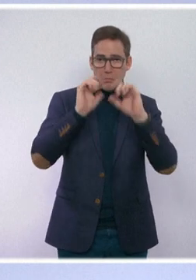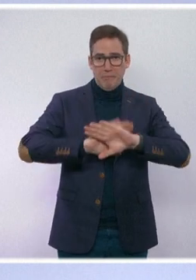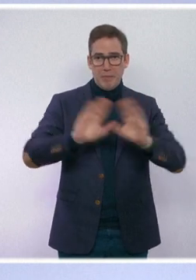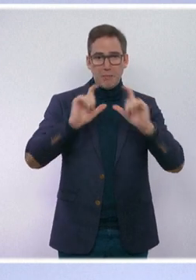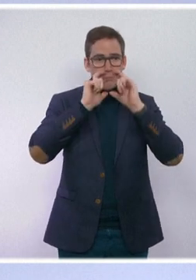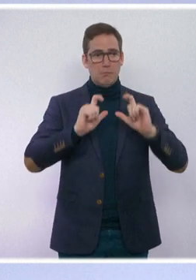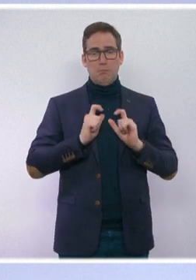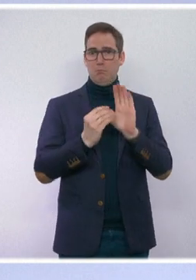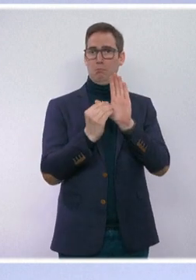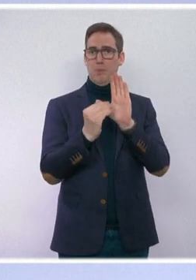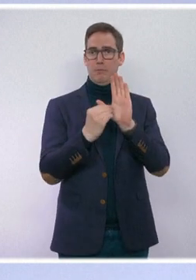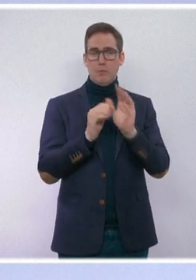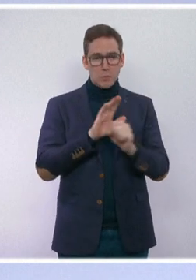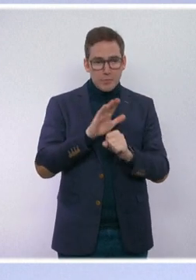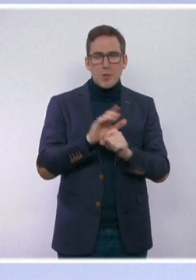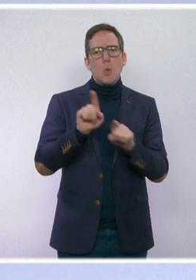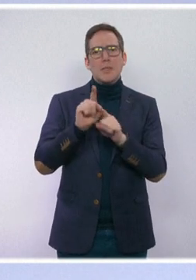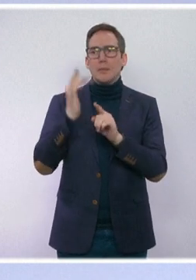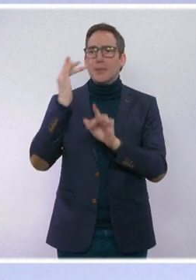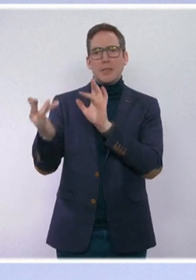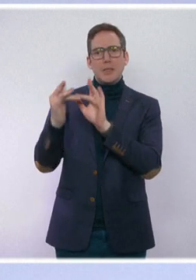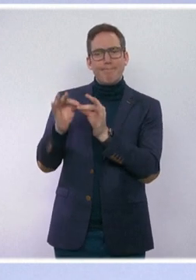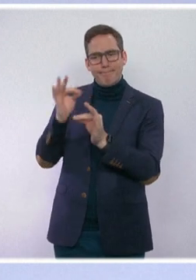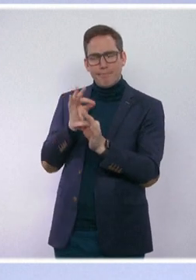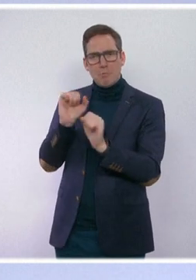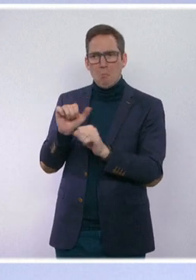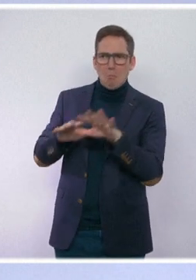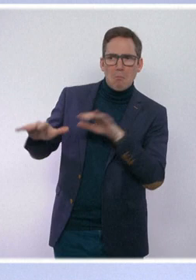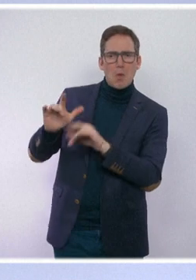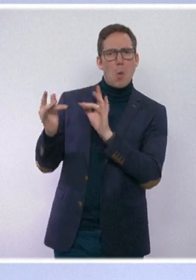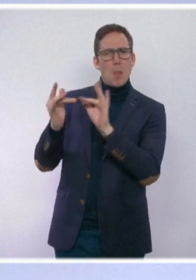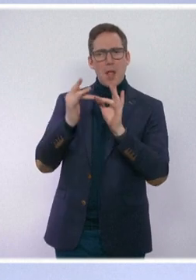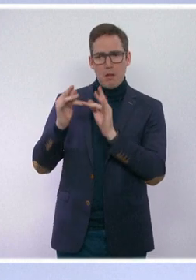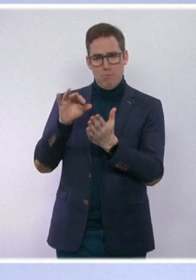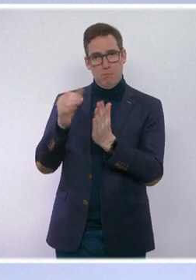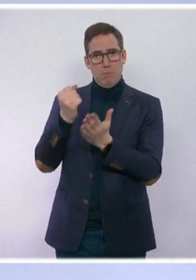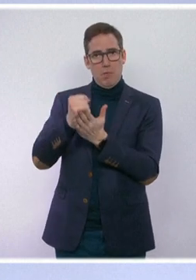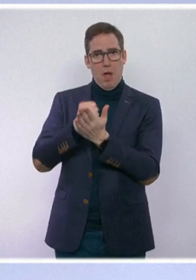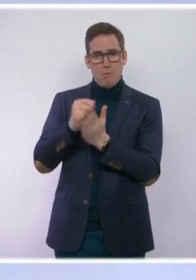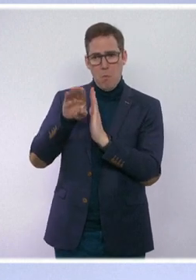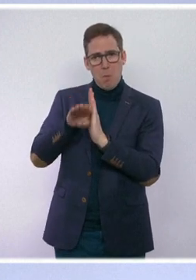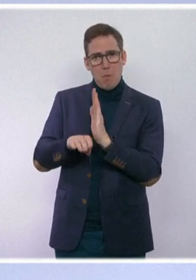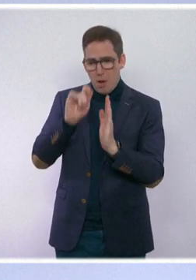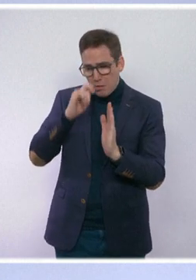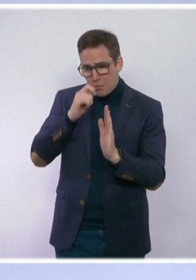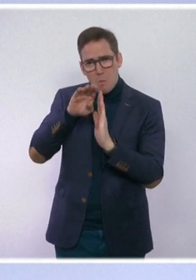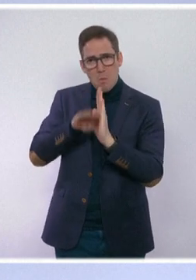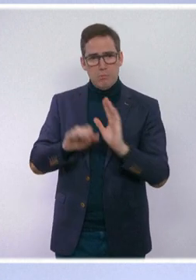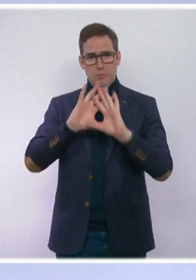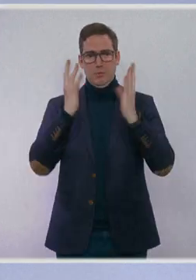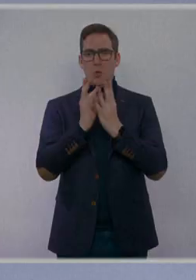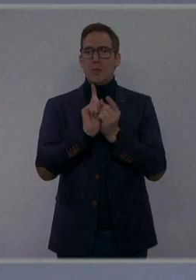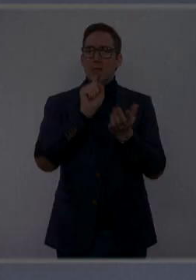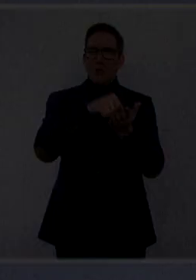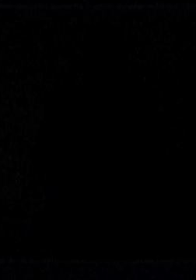test pour les cas contacts a été allégé. Et par décret adopté ce matin en Conseil des ministres, nous venons de lever l'état d'urgence sanitaire en Guyane